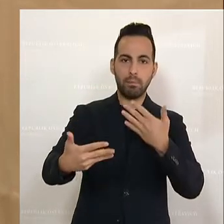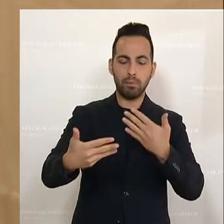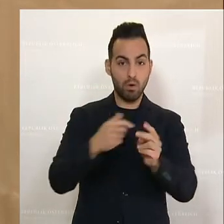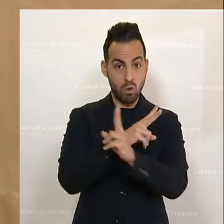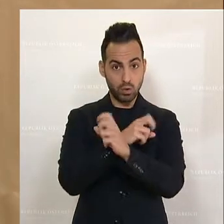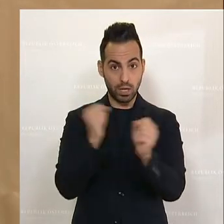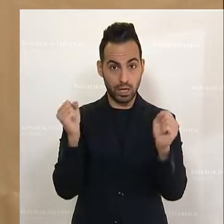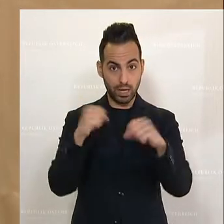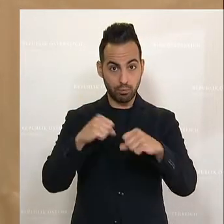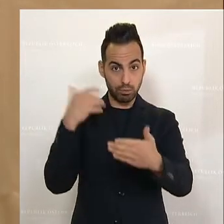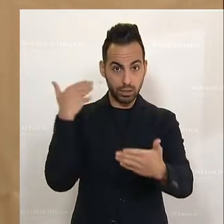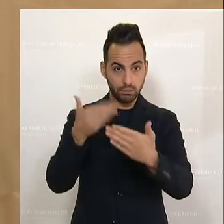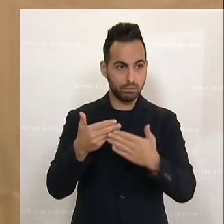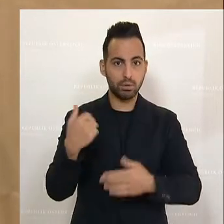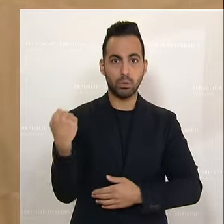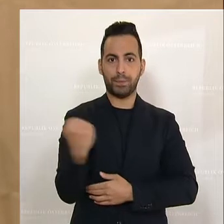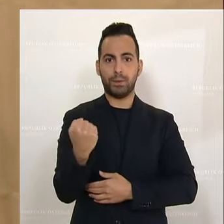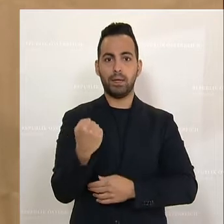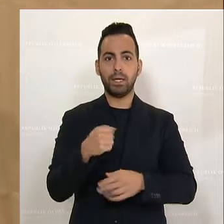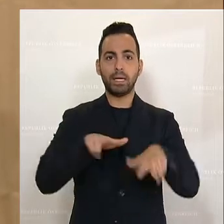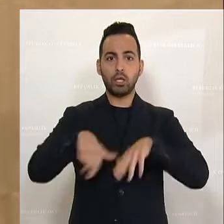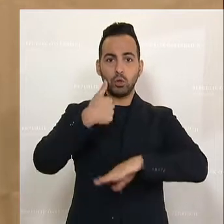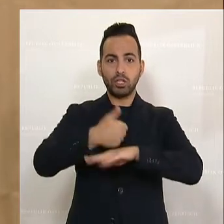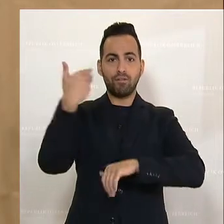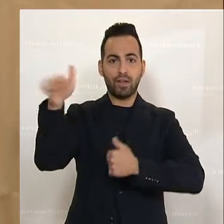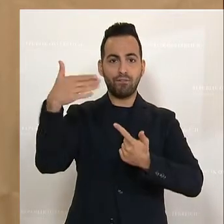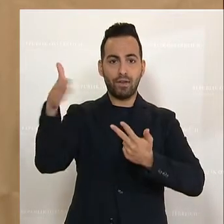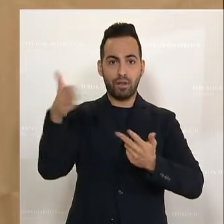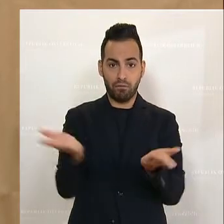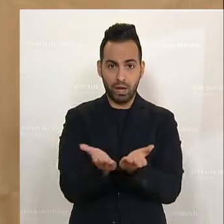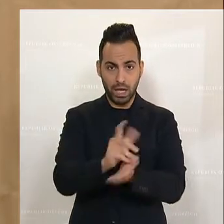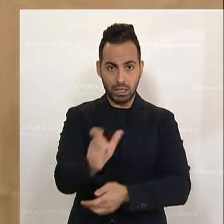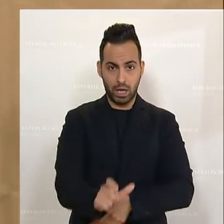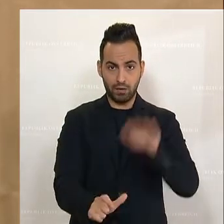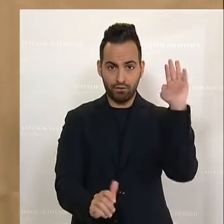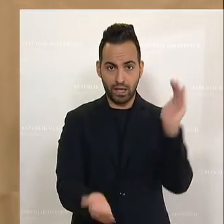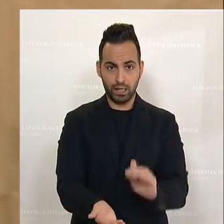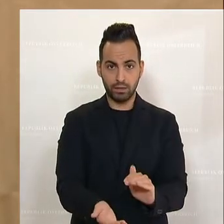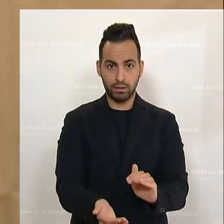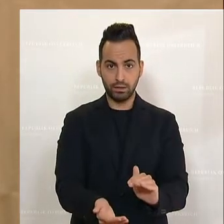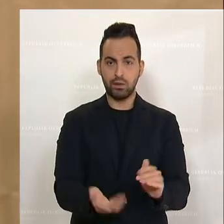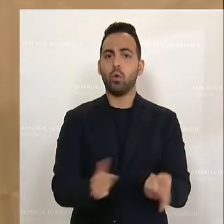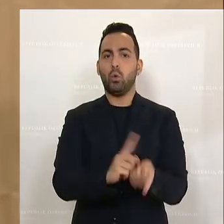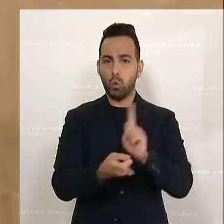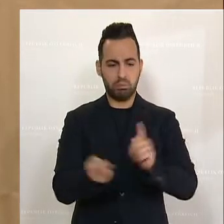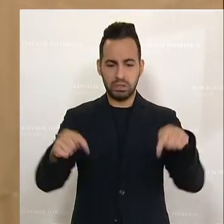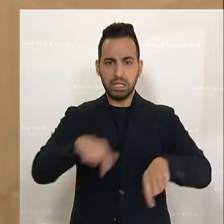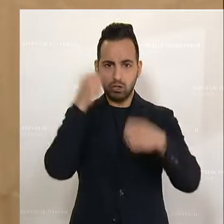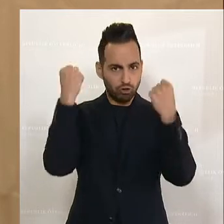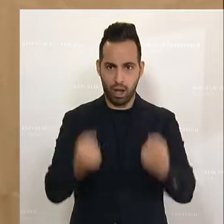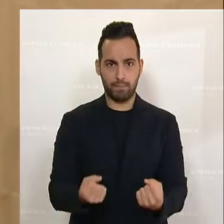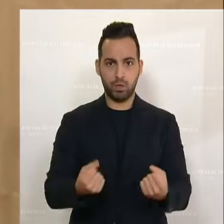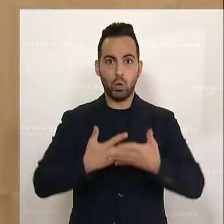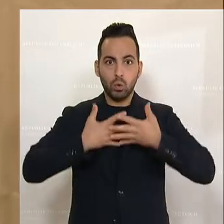Regierungschefs verbraucht als Italien beispielsweise. Das Gegenteil von Stabilität ist der Fall. Wie gesagt, die große